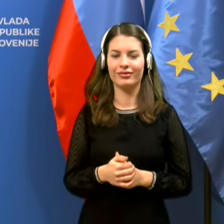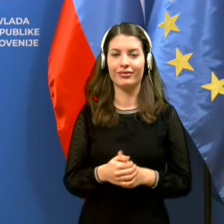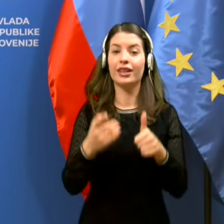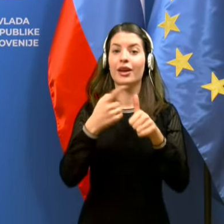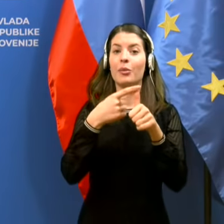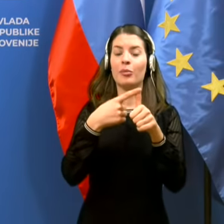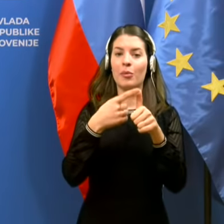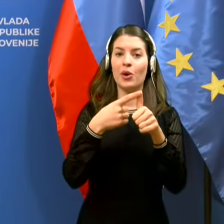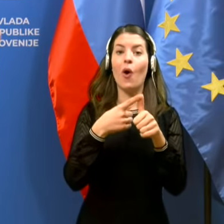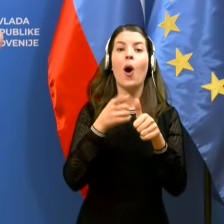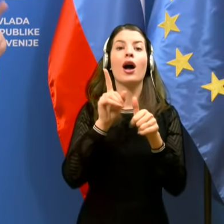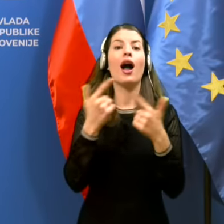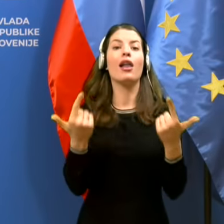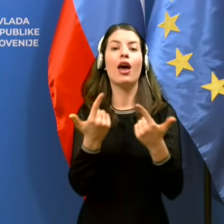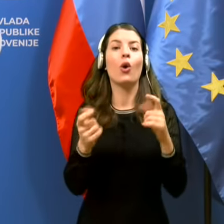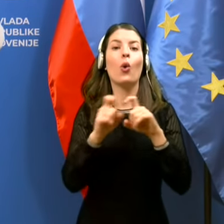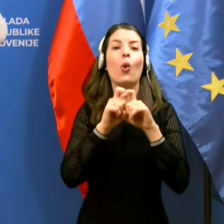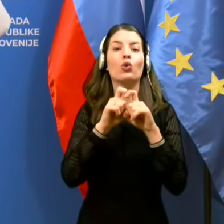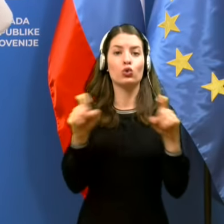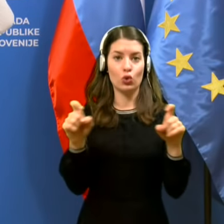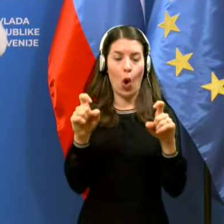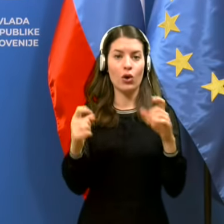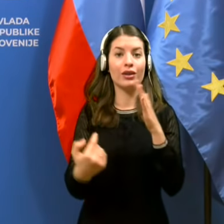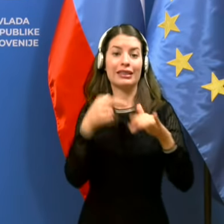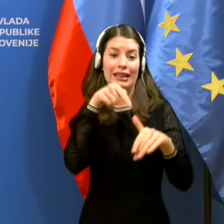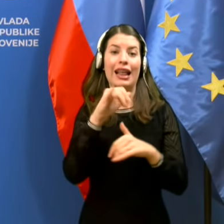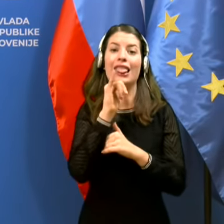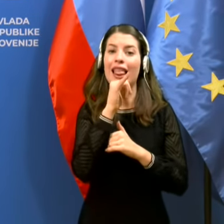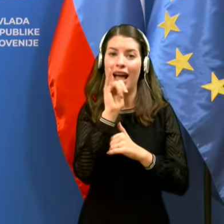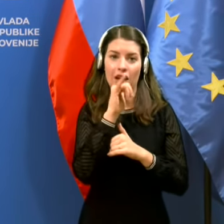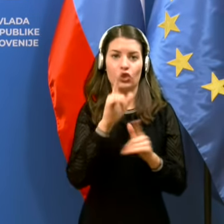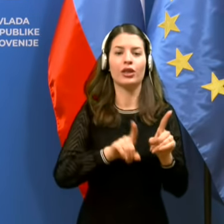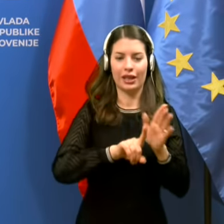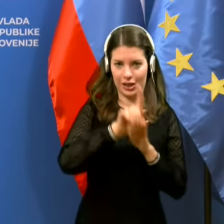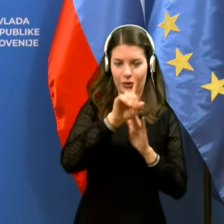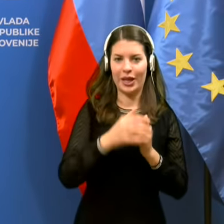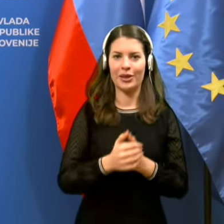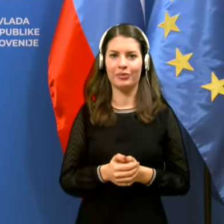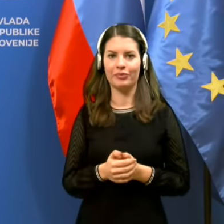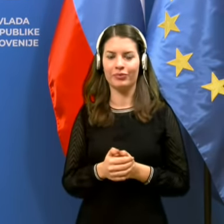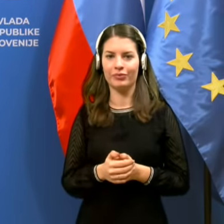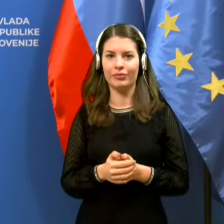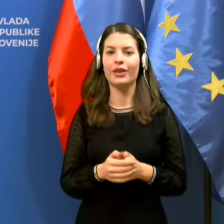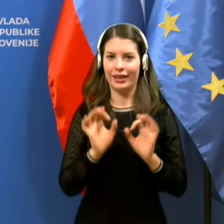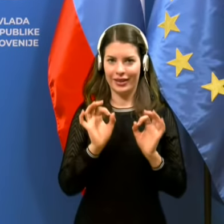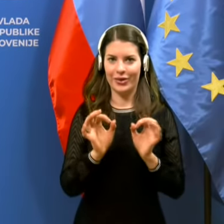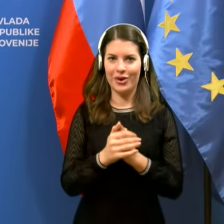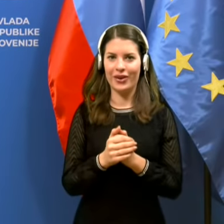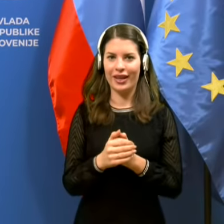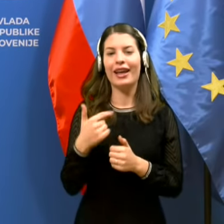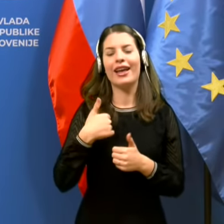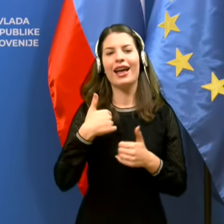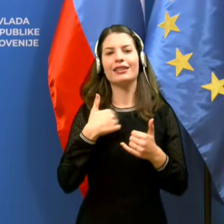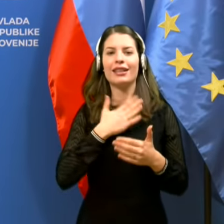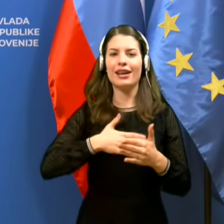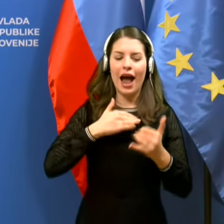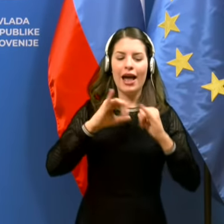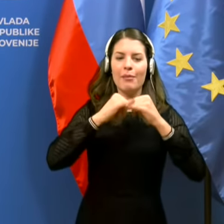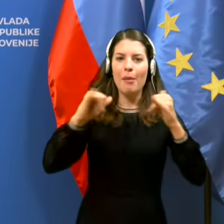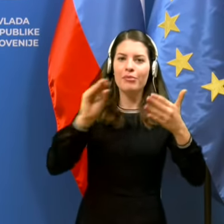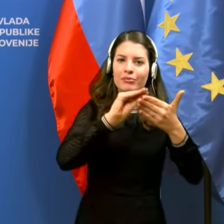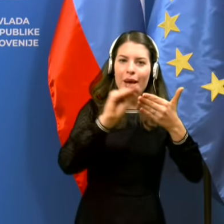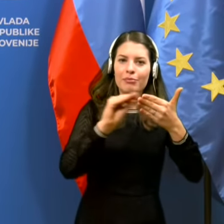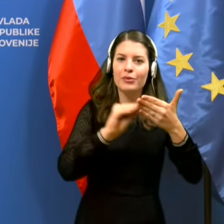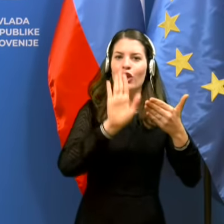Kaj je dejansko lahko vzrok za te lažne rezultate? Ko s papirje imam ponovadi rajše, da uspem